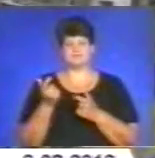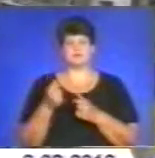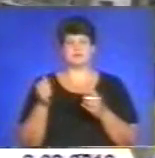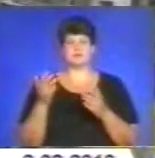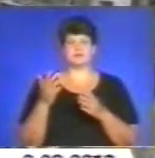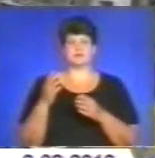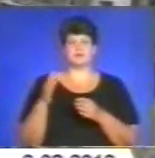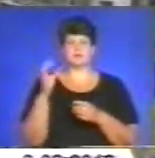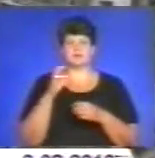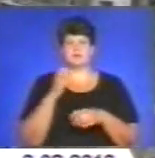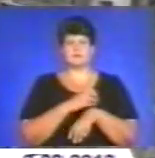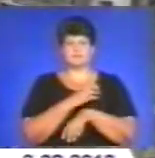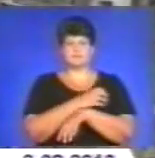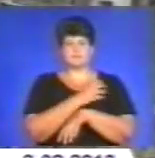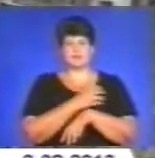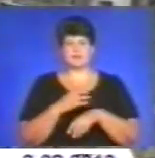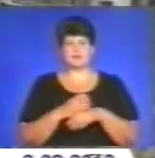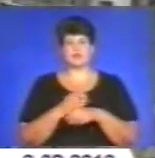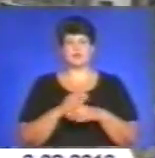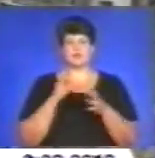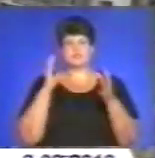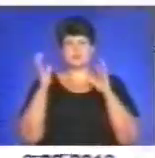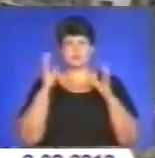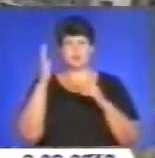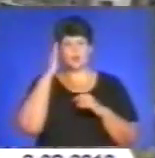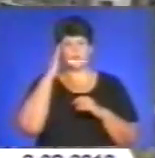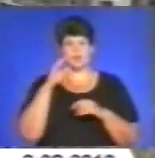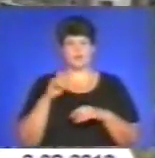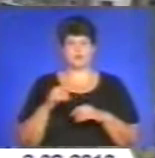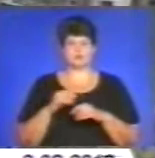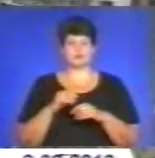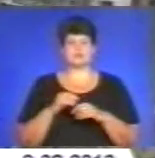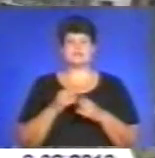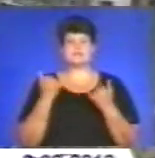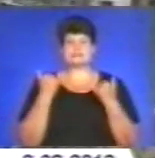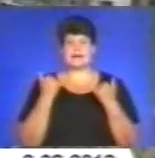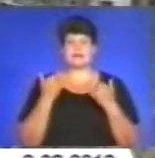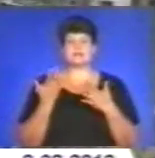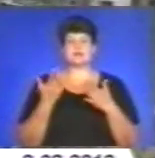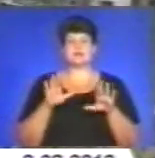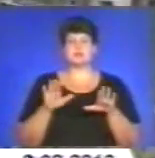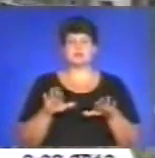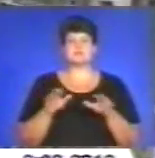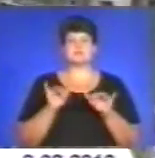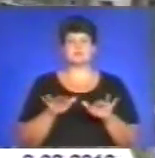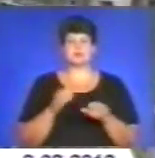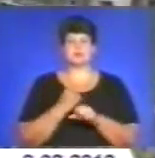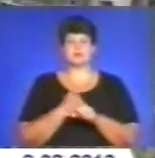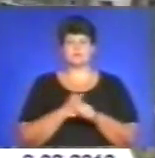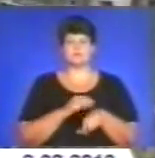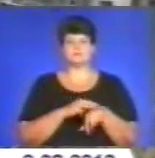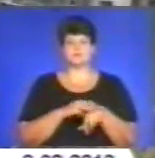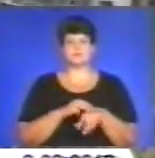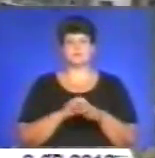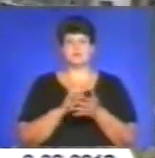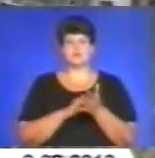різного роду забої та струс головного мозку. Зараз на місці події працює слідчо-оперативна група, встановлюються